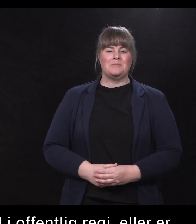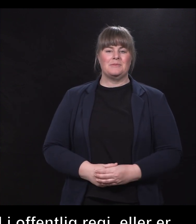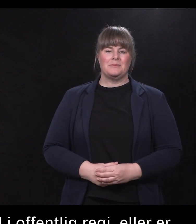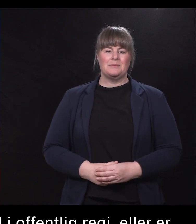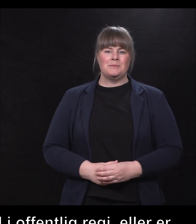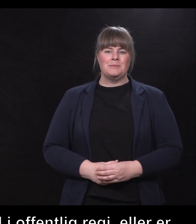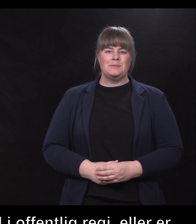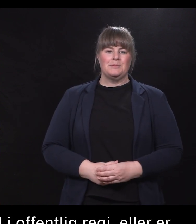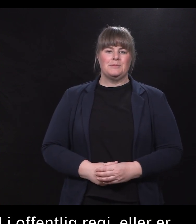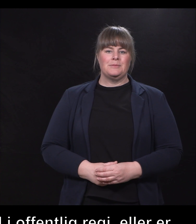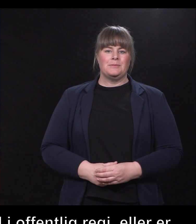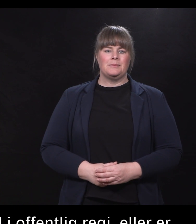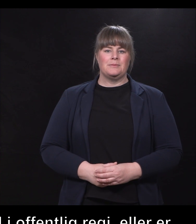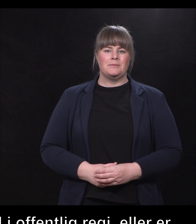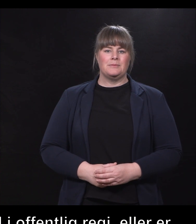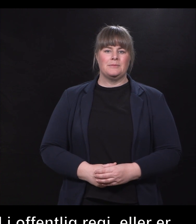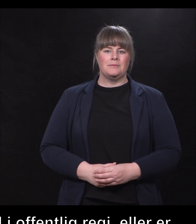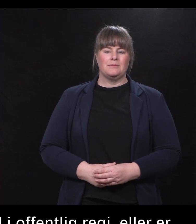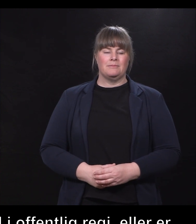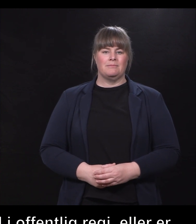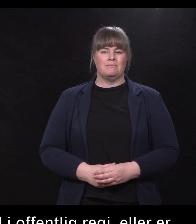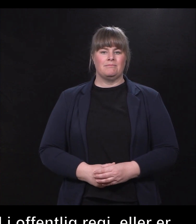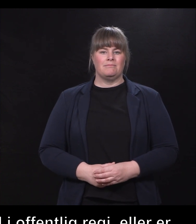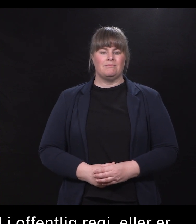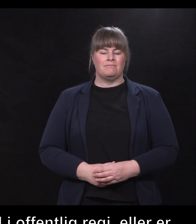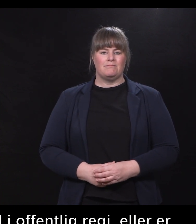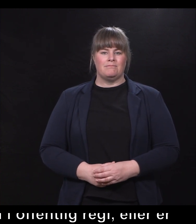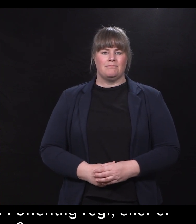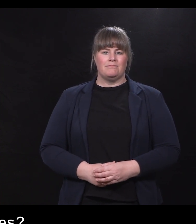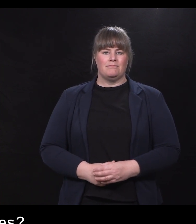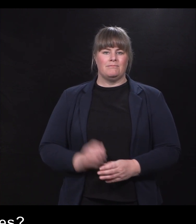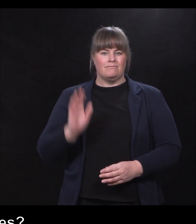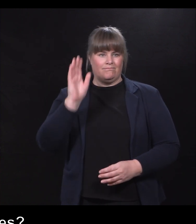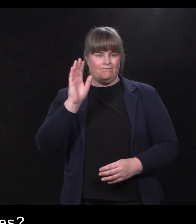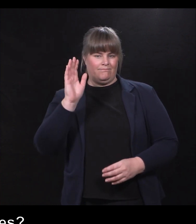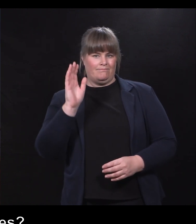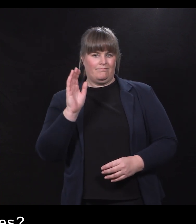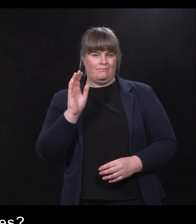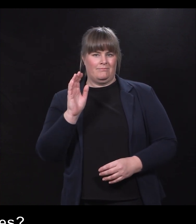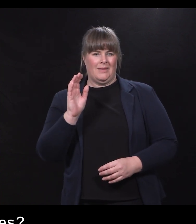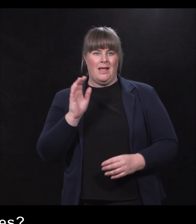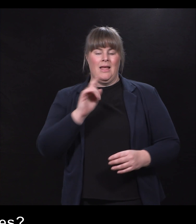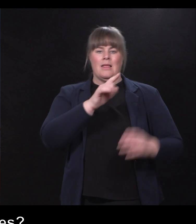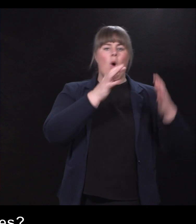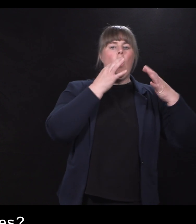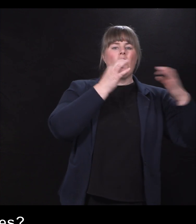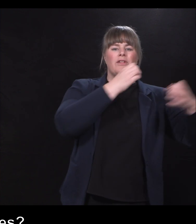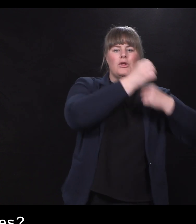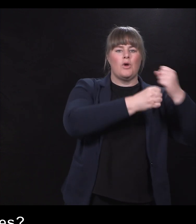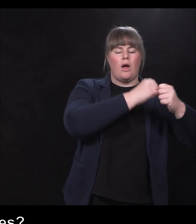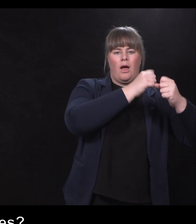Nei? Bare helt... Vi må aldri tenke at det offentlige skal gjøre alle